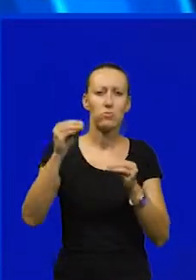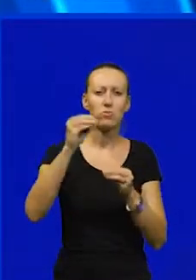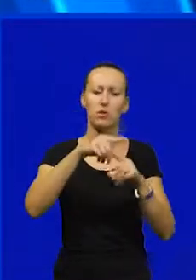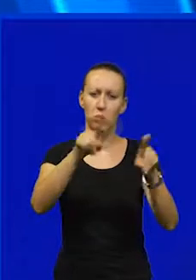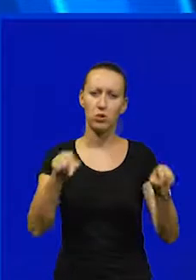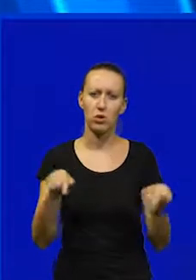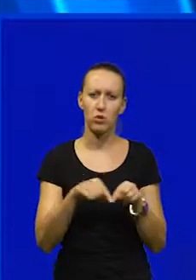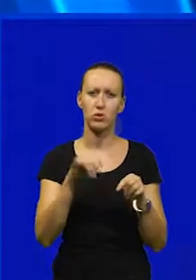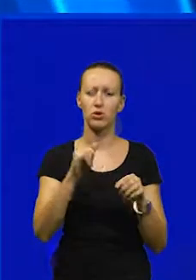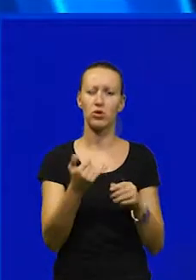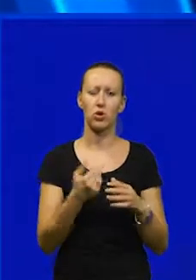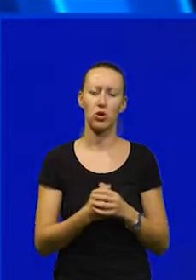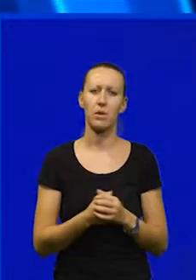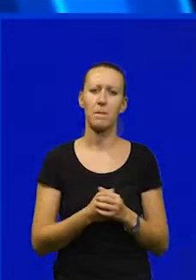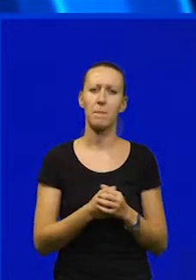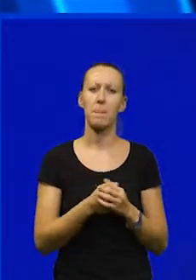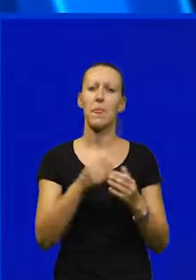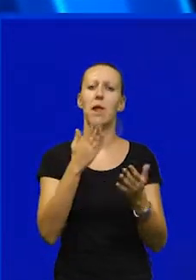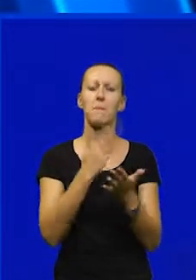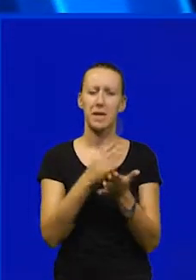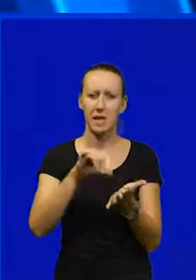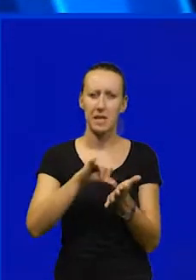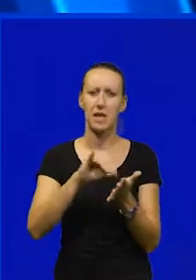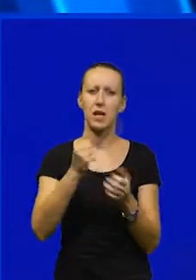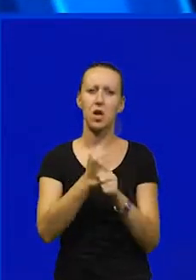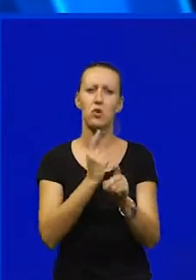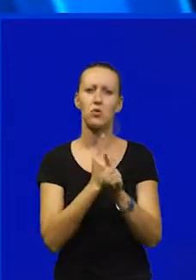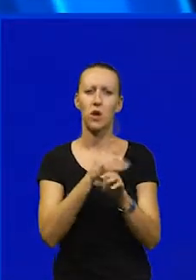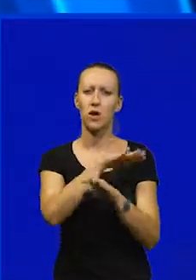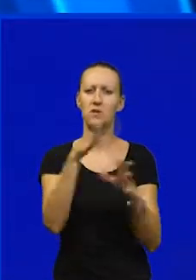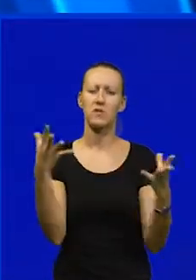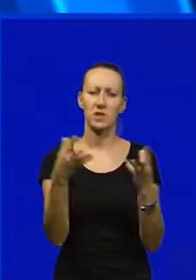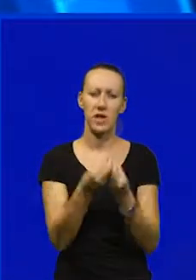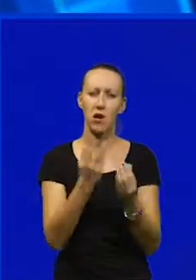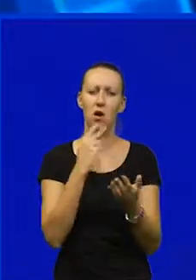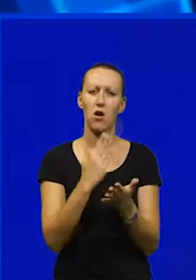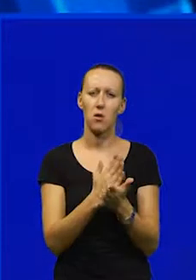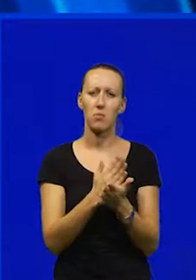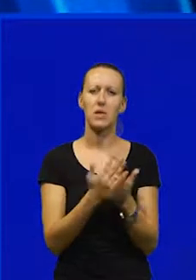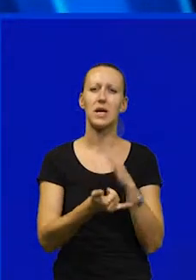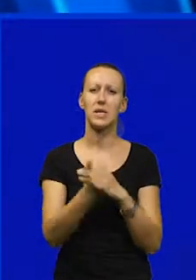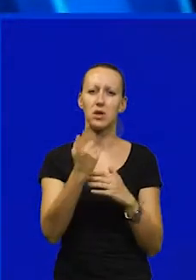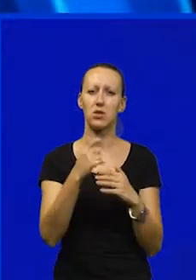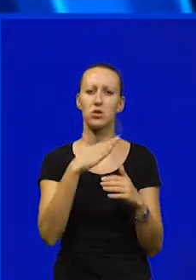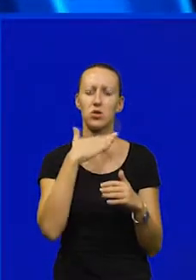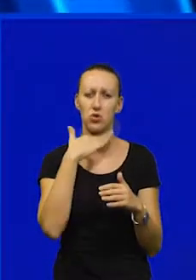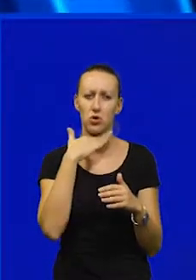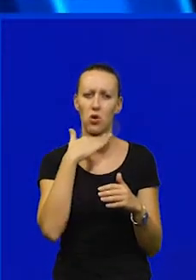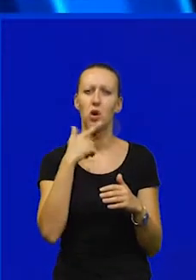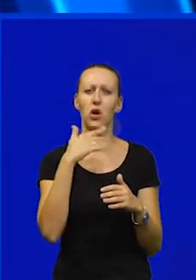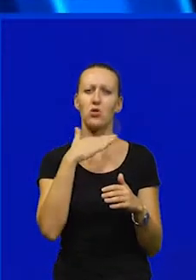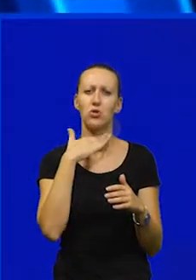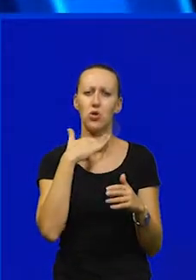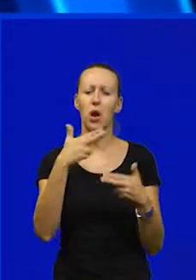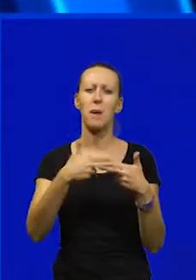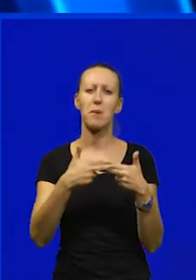prostorija na stoji. U stvari, biti centra je suradnja svi u nas kako bismo izašli iz okvira škole i školu